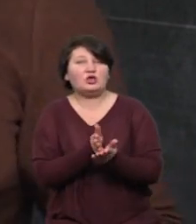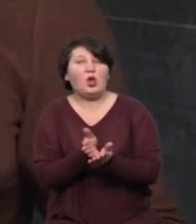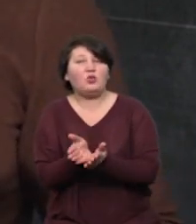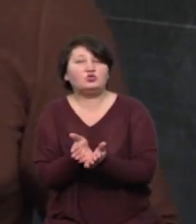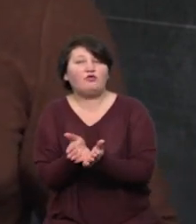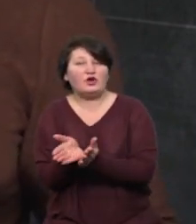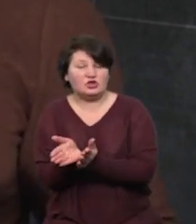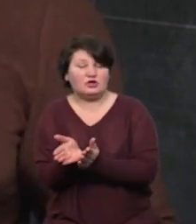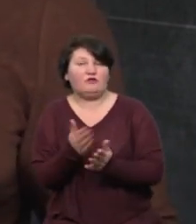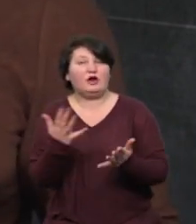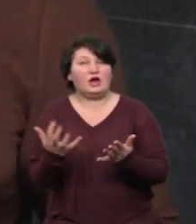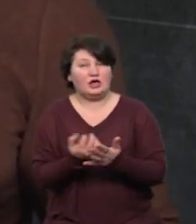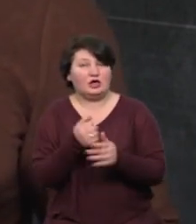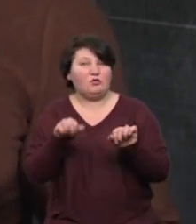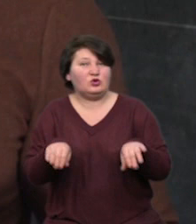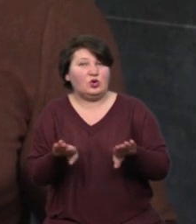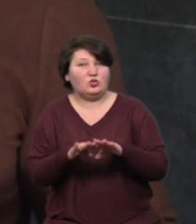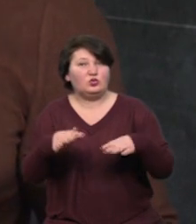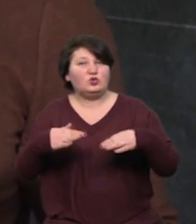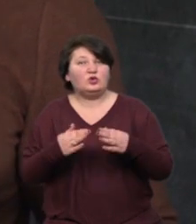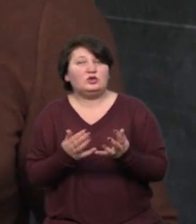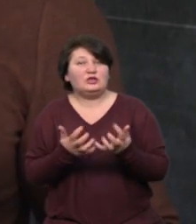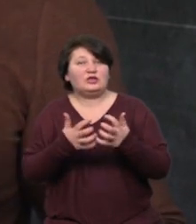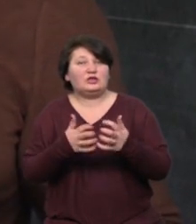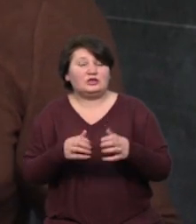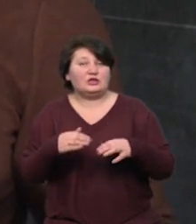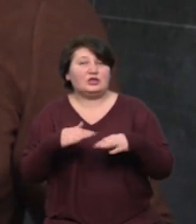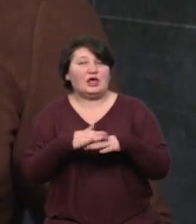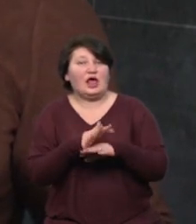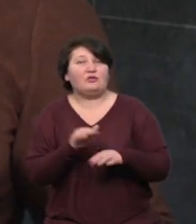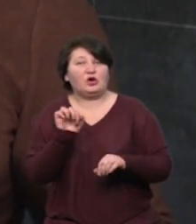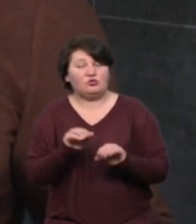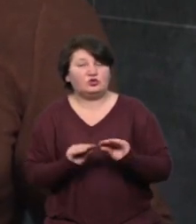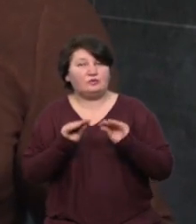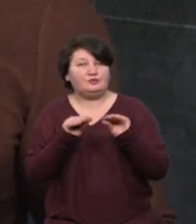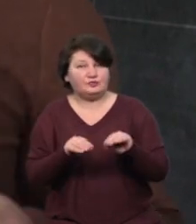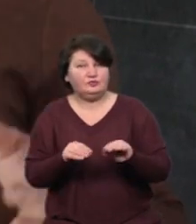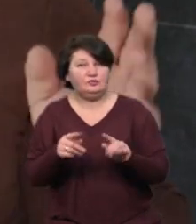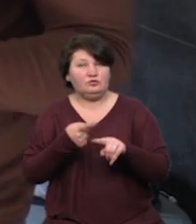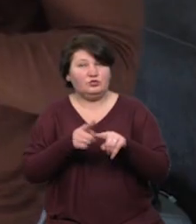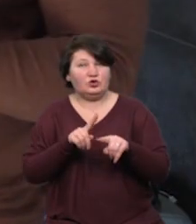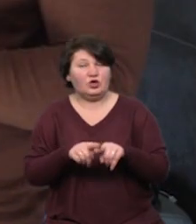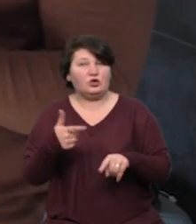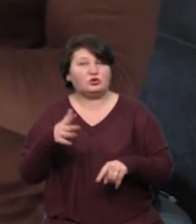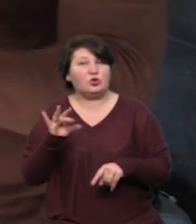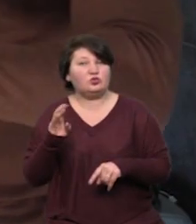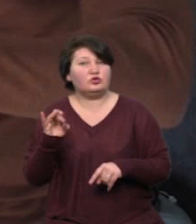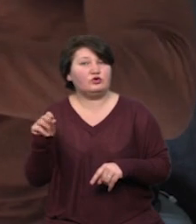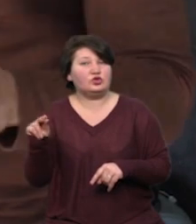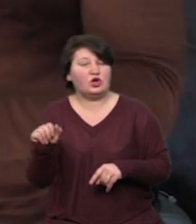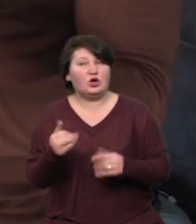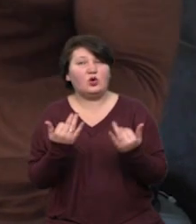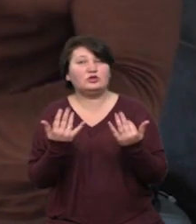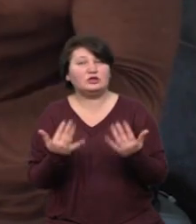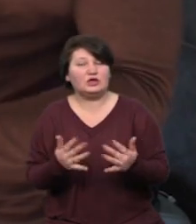можна сказати, таку схему, як можна підключити апарат Боброва стандартний до цього розгалужувача. Оскільки